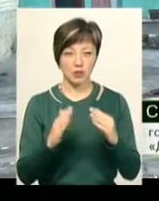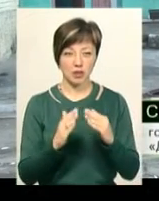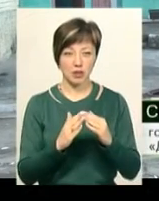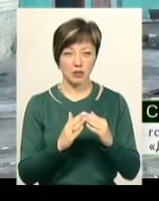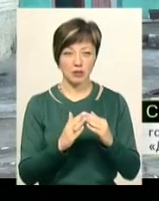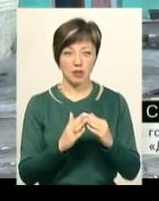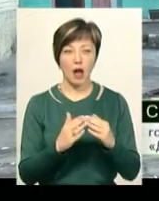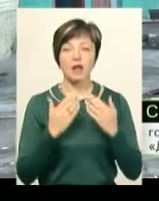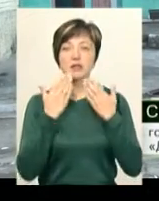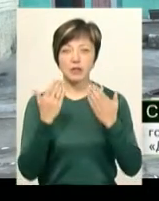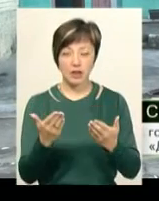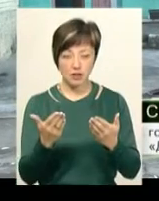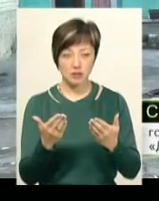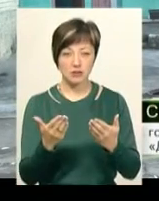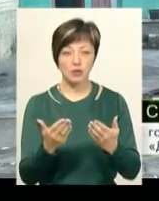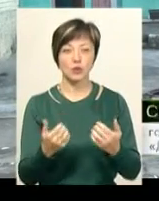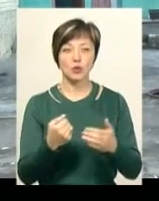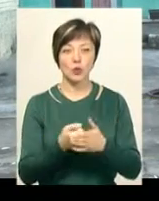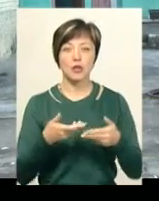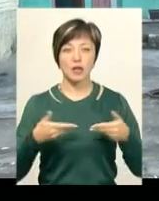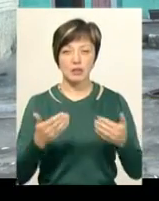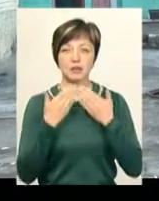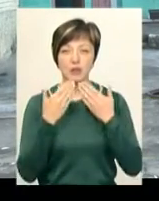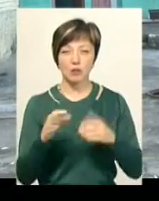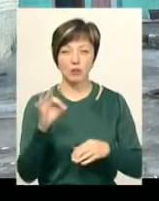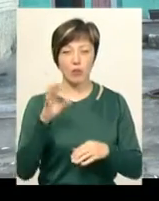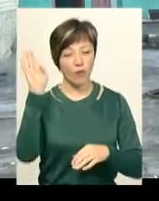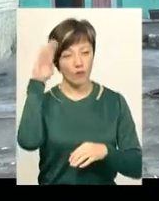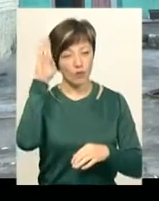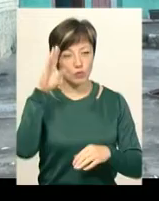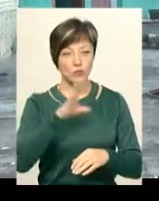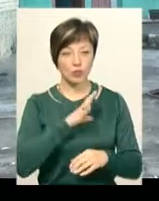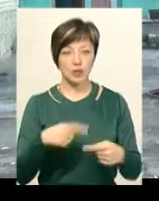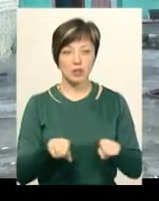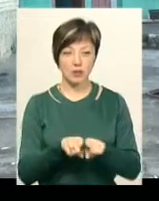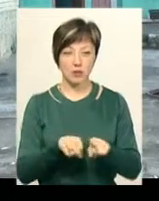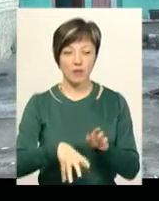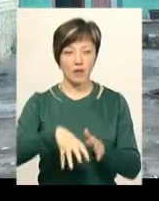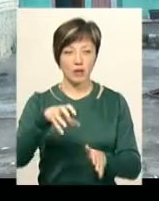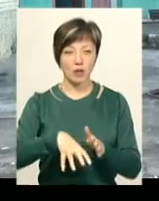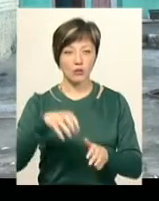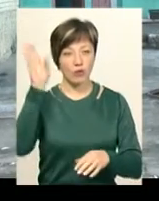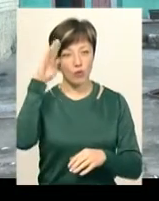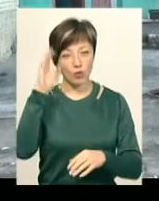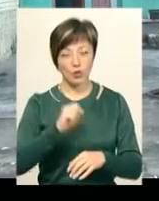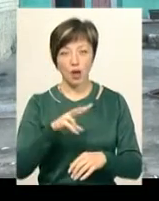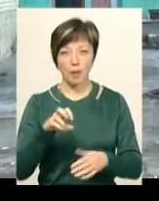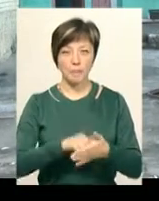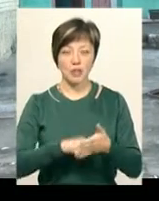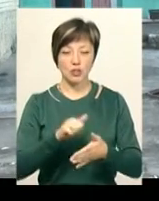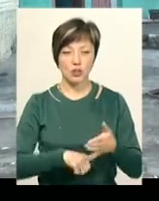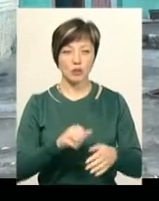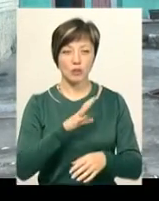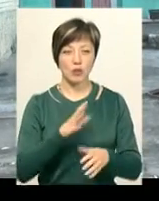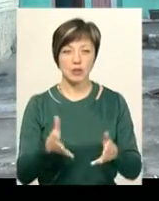А зверталися? До нас зверталися по поводу води. Були такі, ми відкачували воду, але причина